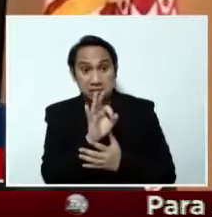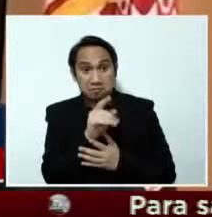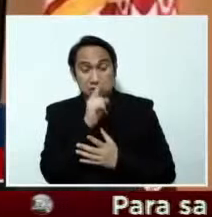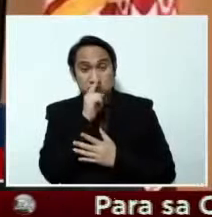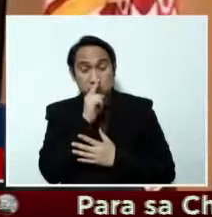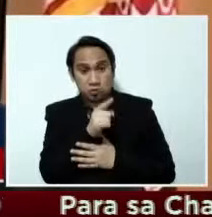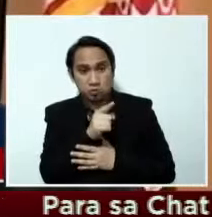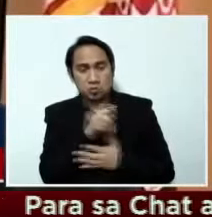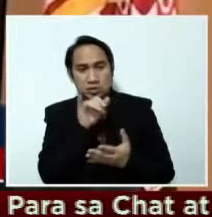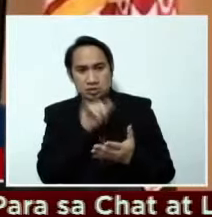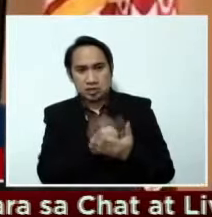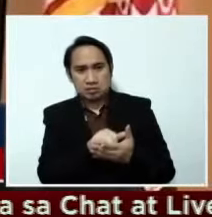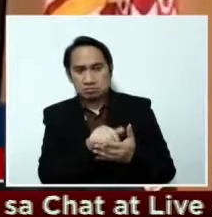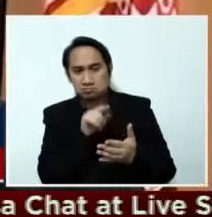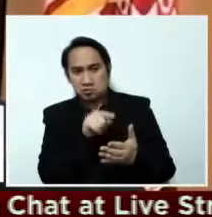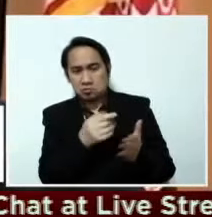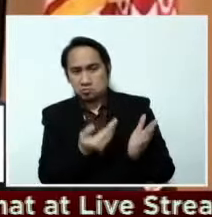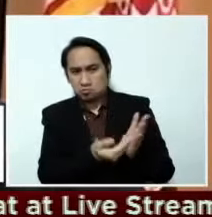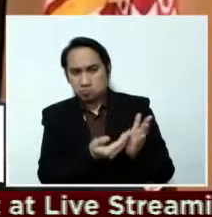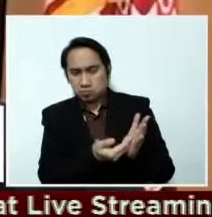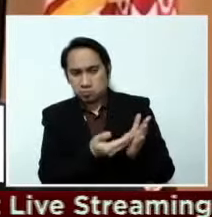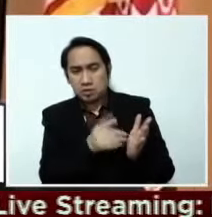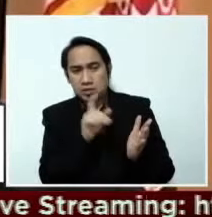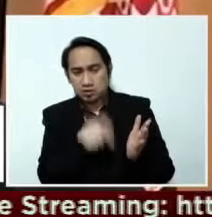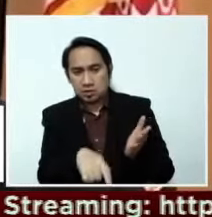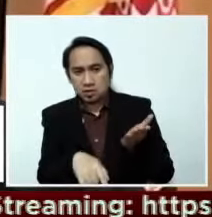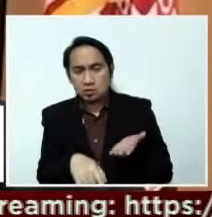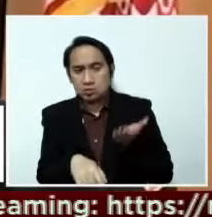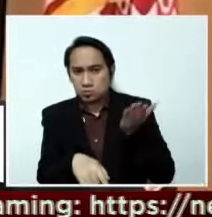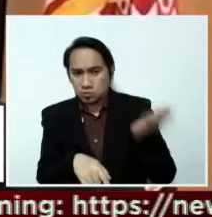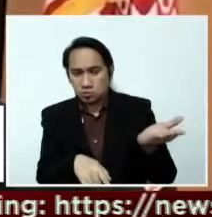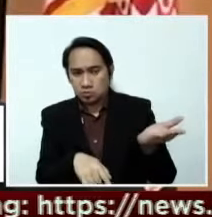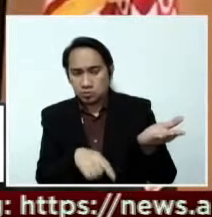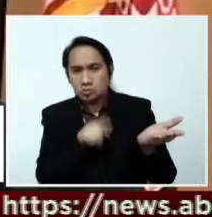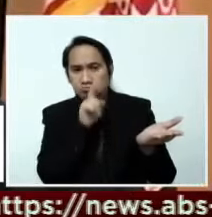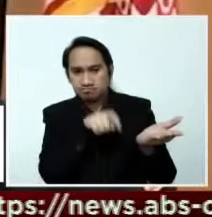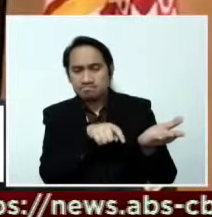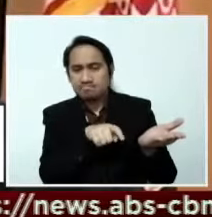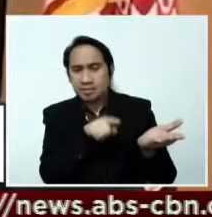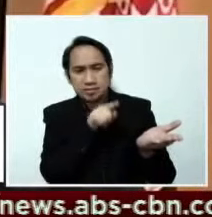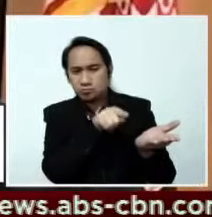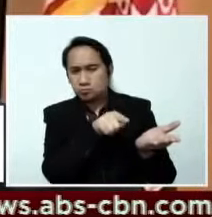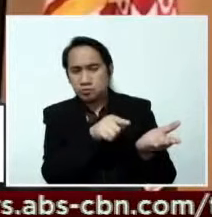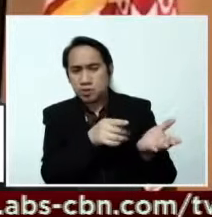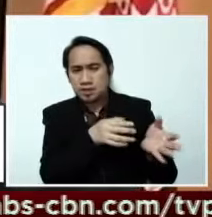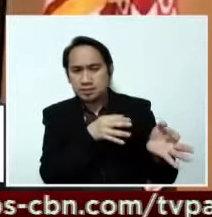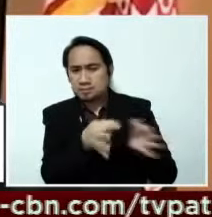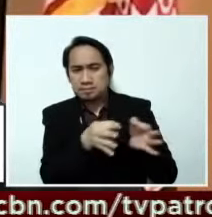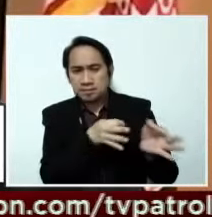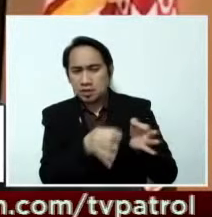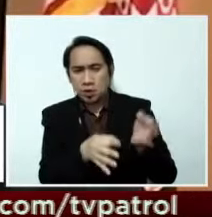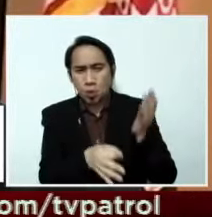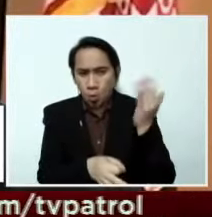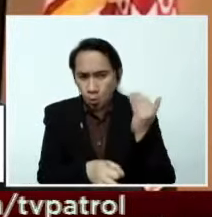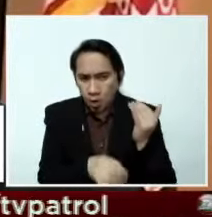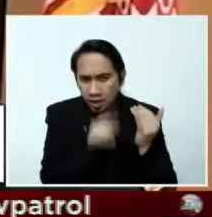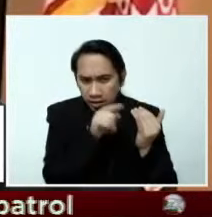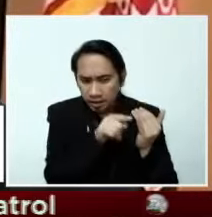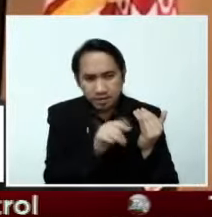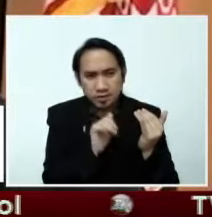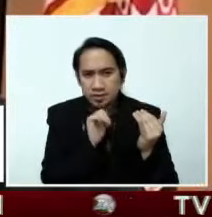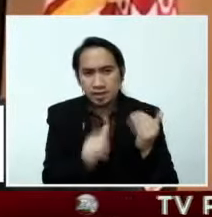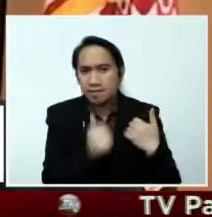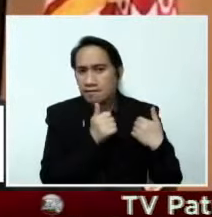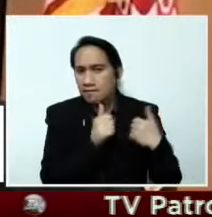basihan namin para sila'y padala ng shokos orders para magpaliwanag kung bakit sila nauna at hindi nila sinunod